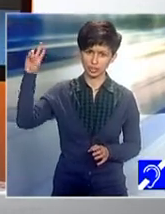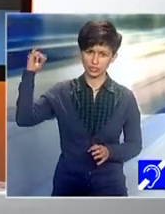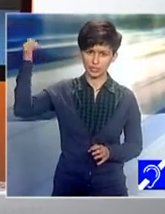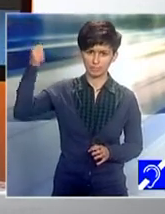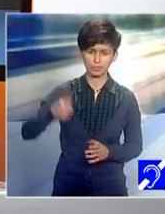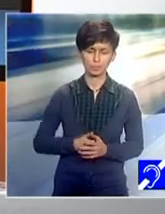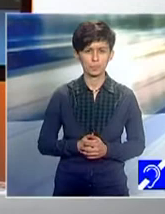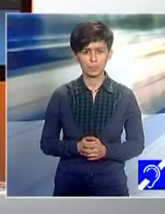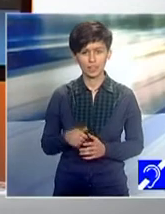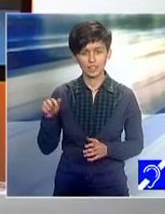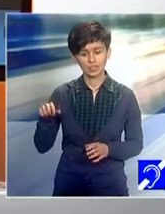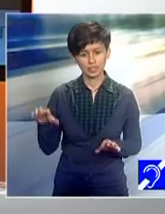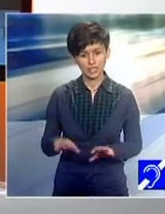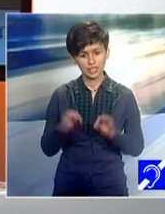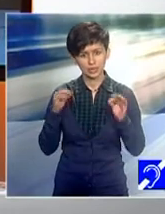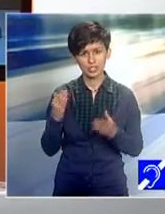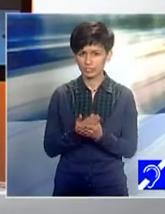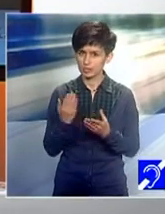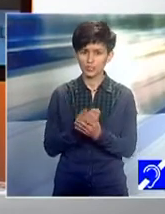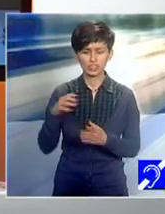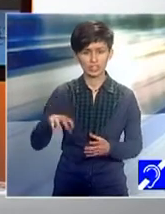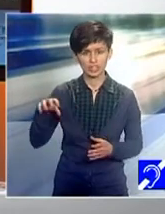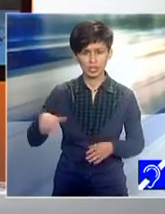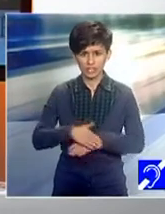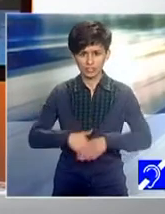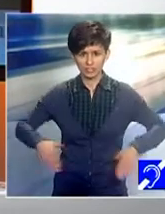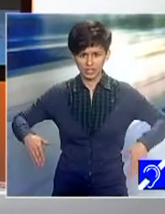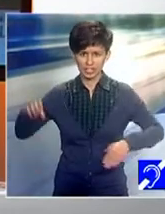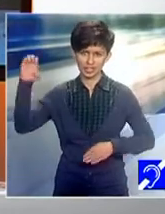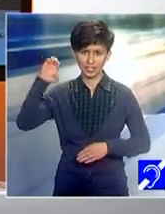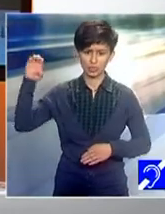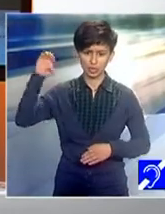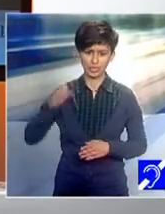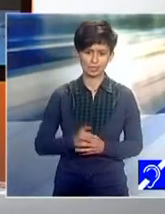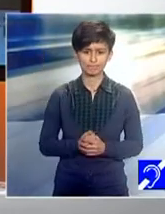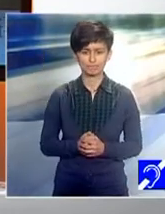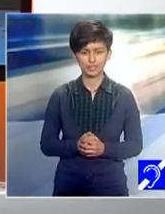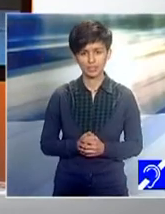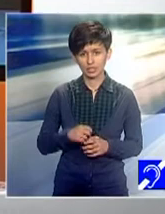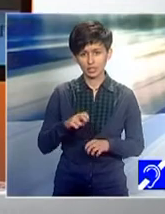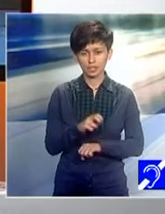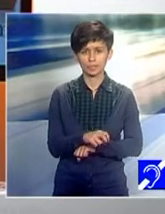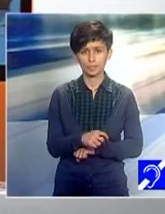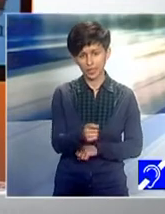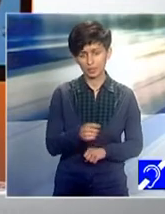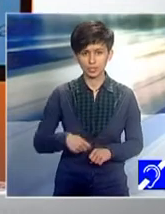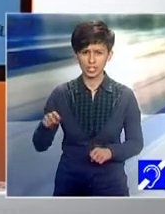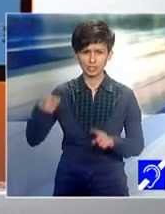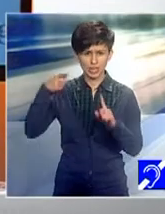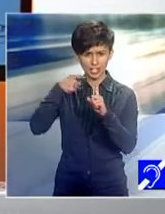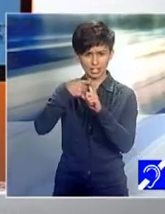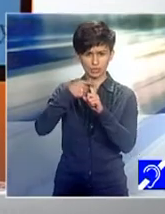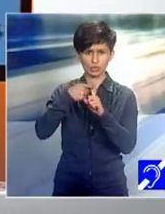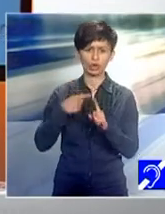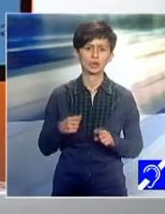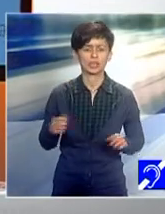Between, în căutarea poveștilor locale de la frontierele Europei. Un proiect care are ca și scopt încurajarea tinerii generații de europeni